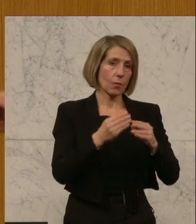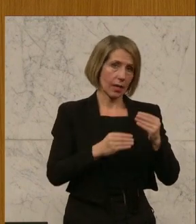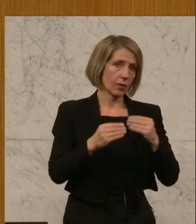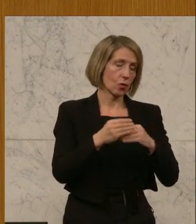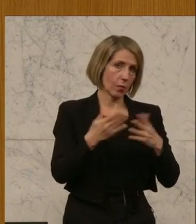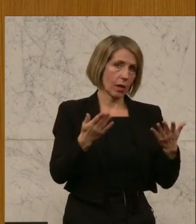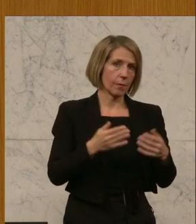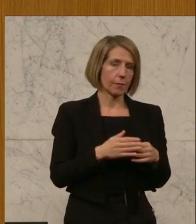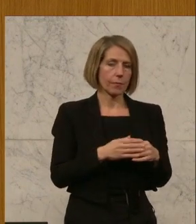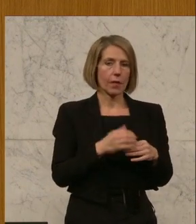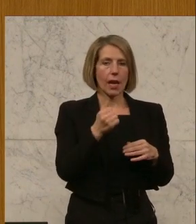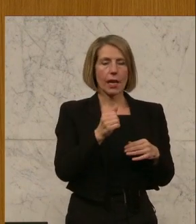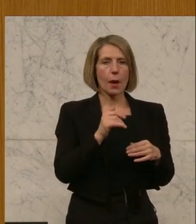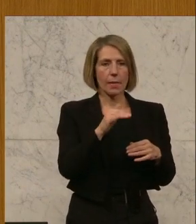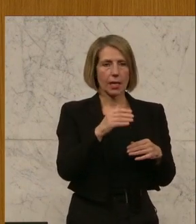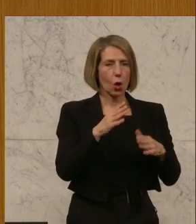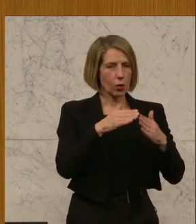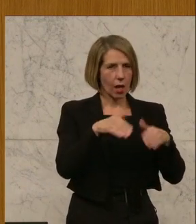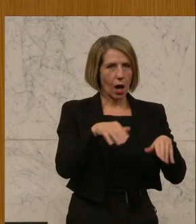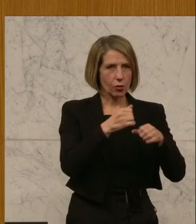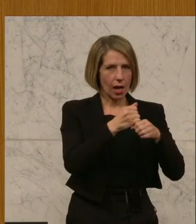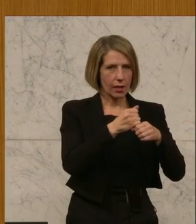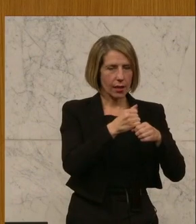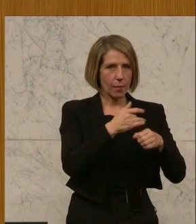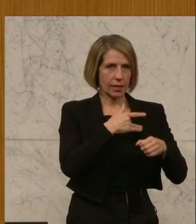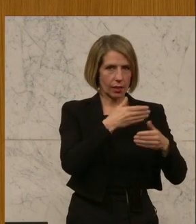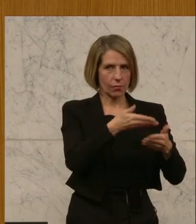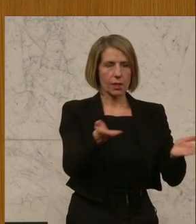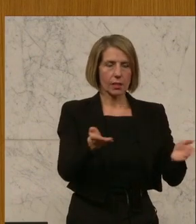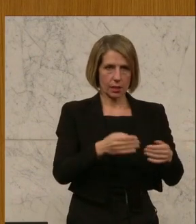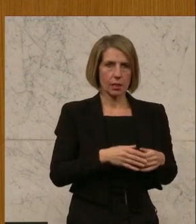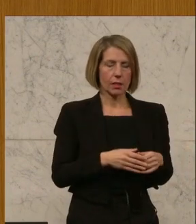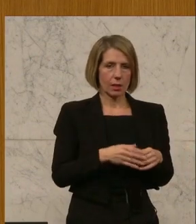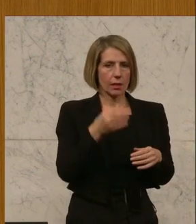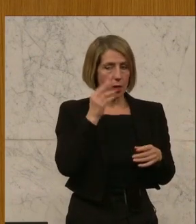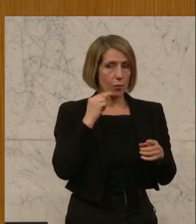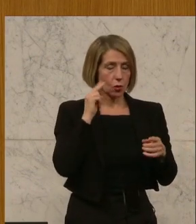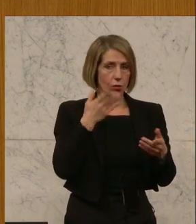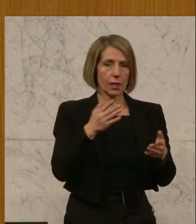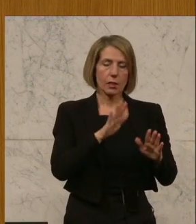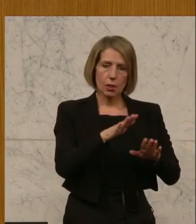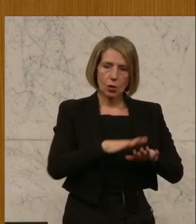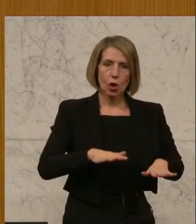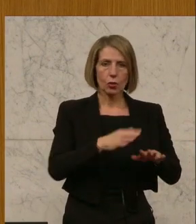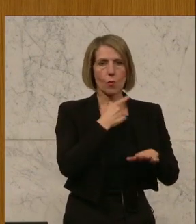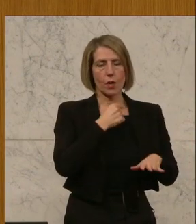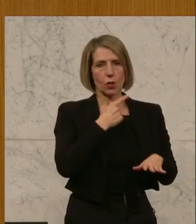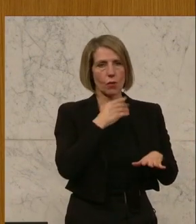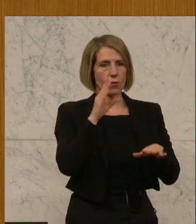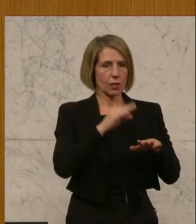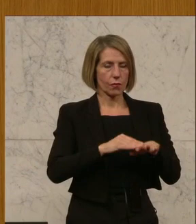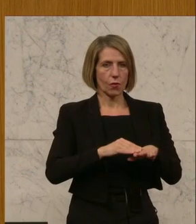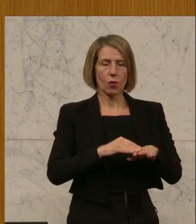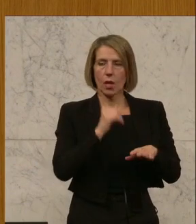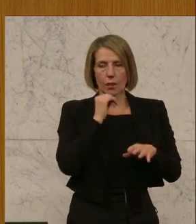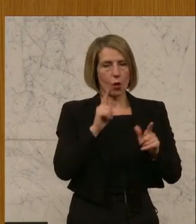betrifft eine Million Haushalte, meine sehr verehrten Damen und Herren, denen ihr Grundbedürfnis Wohnen eigentlich